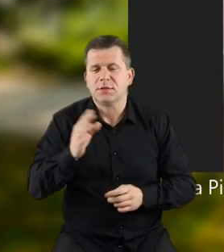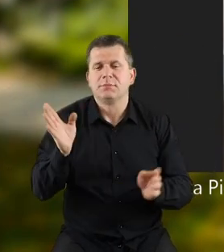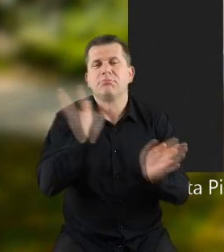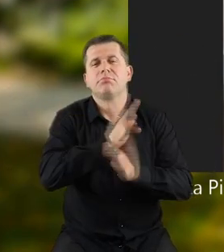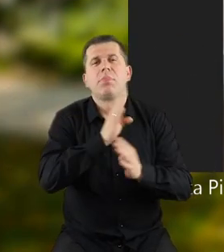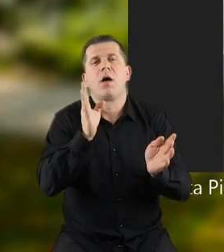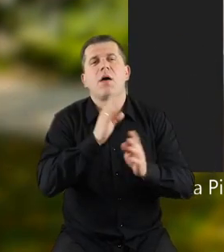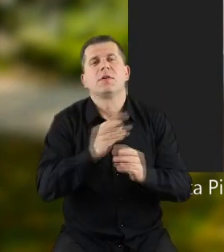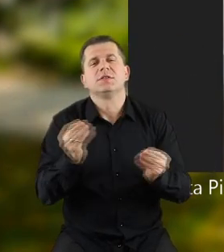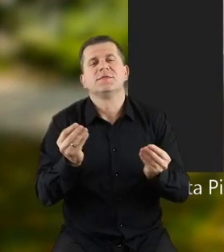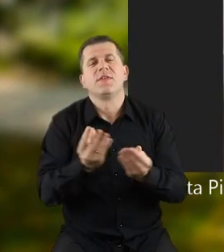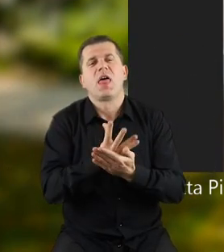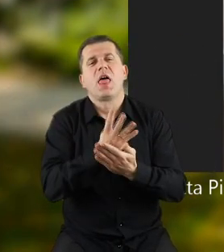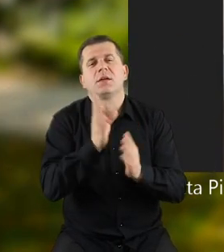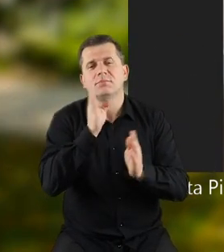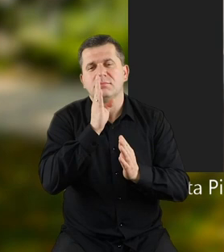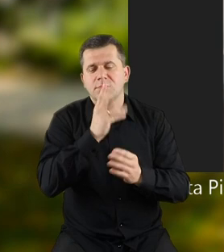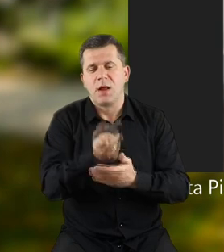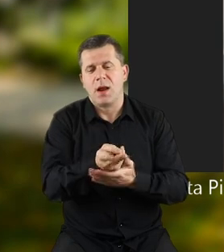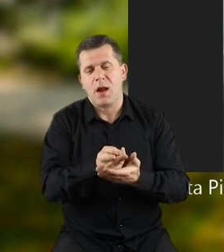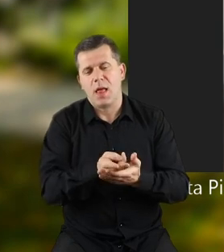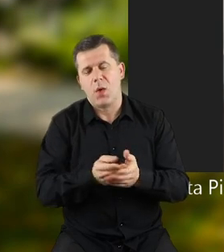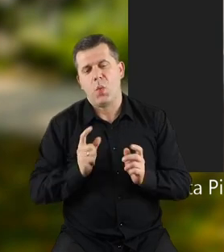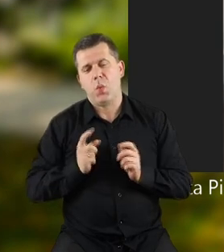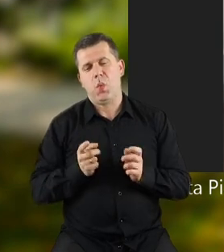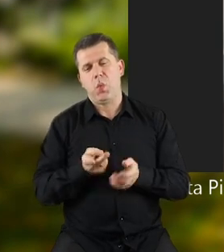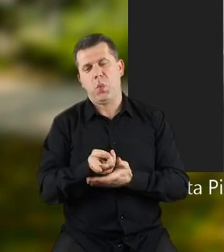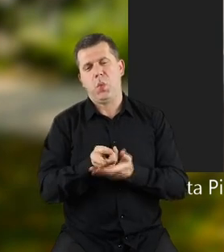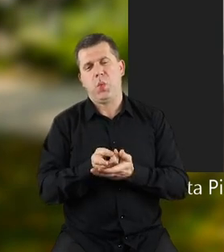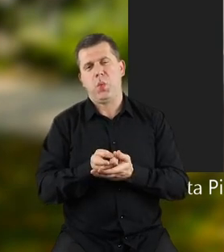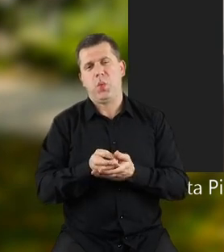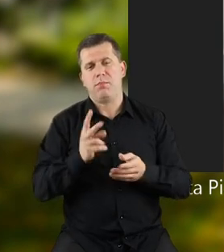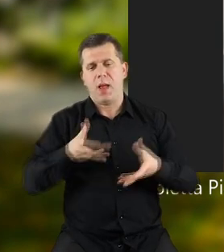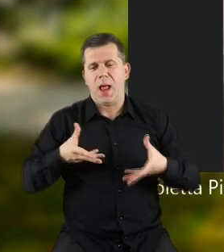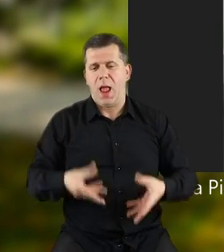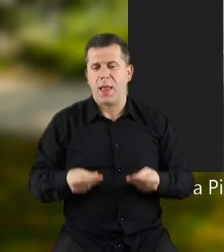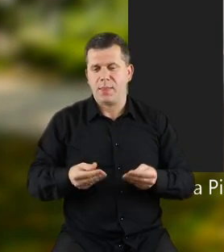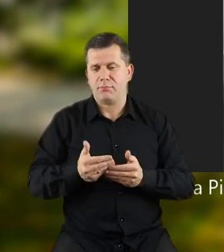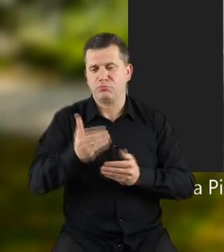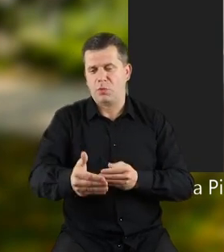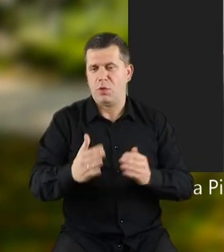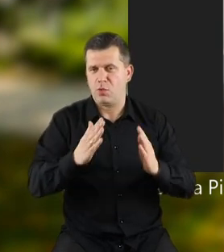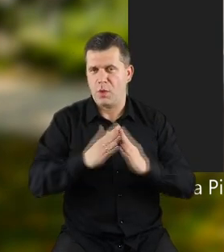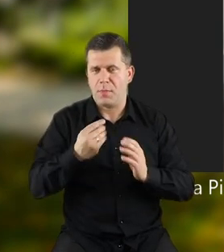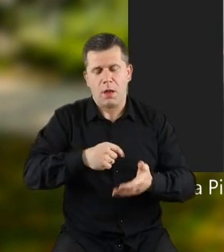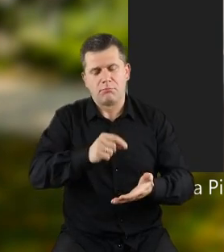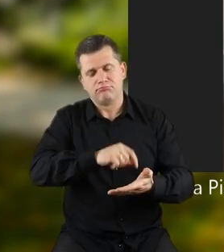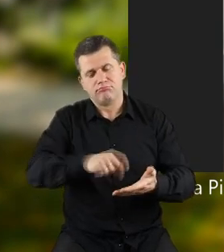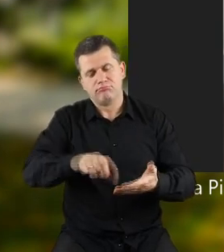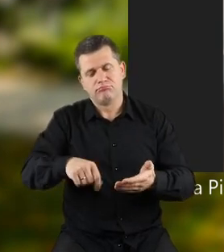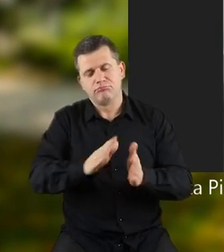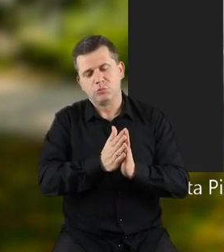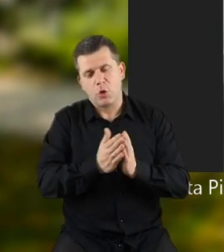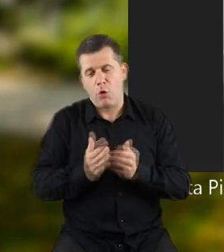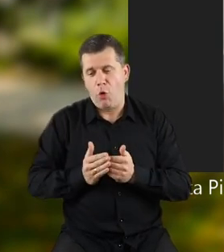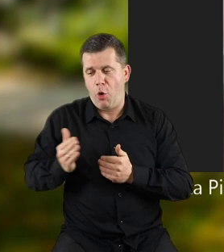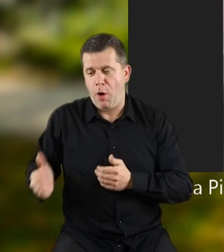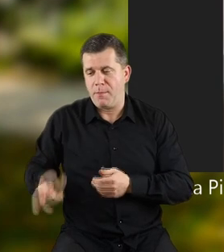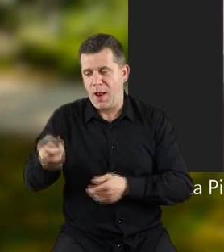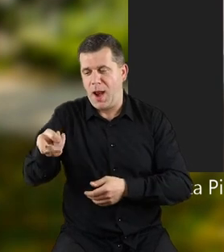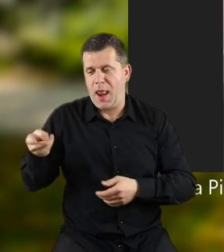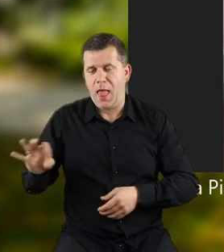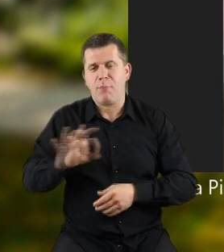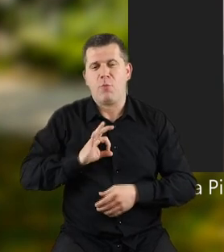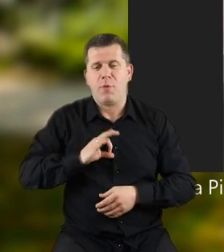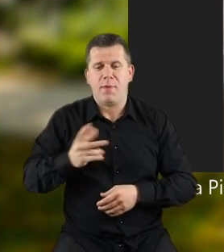na świeżym powietrzu, na takiej leżaneczce, taka kanapa jest przed domem, piszę sobie książki, a obok